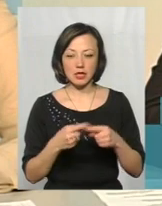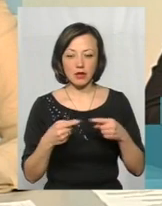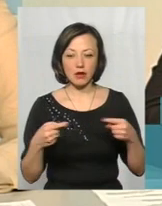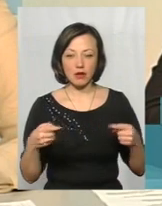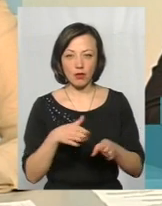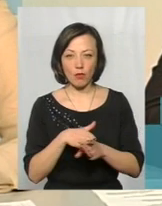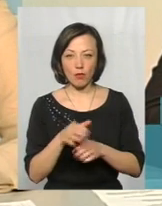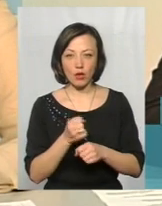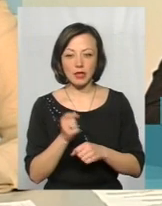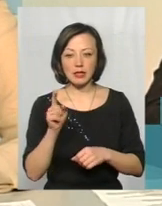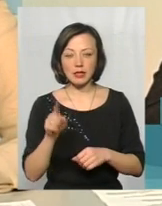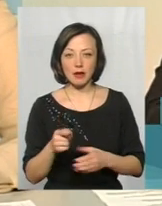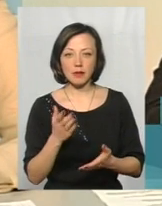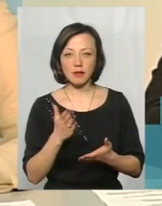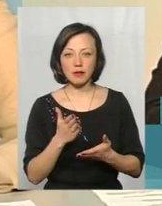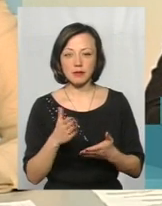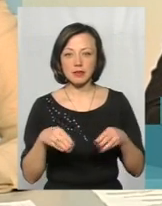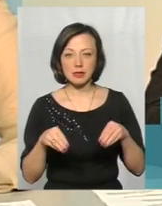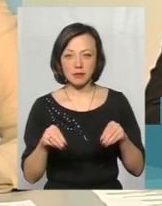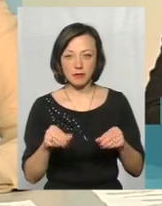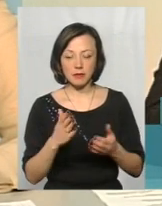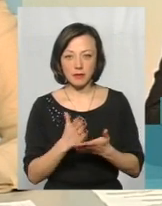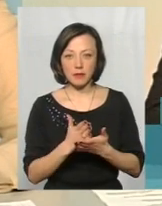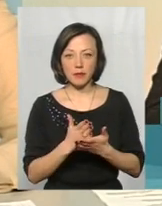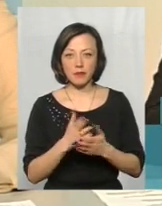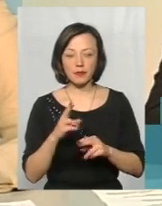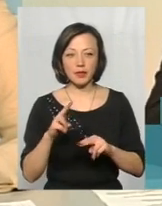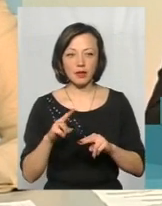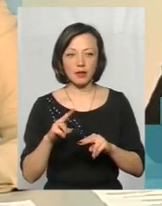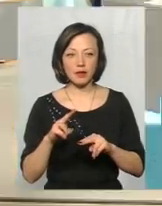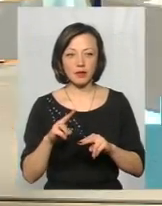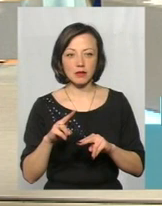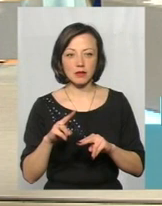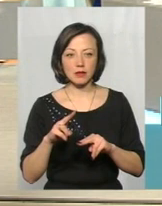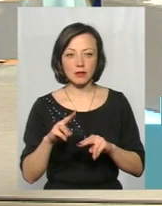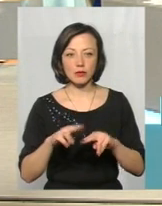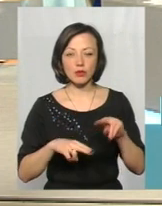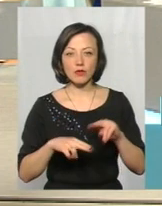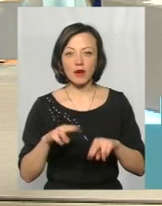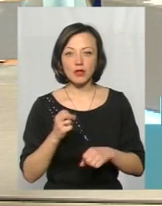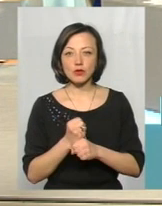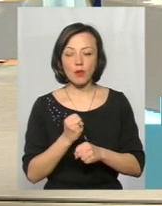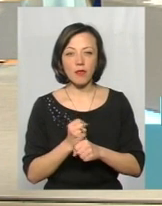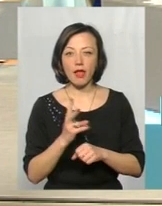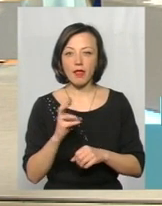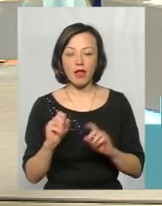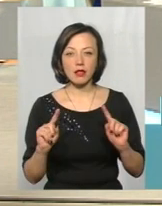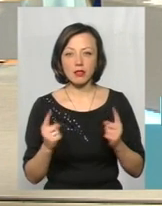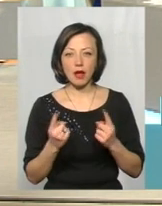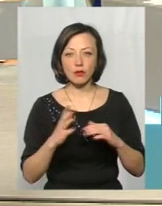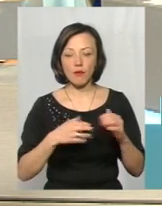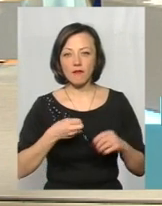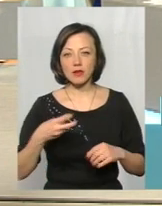що там є земля, бутування зроблено не надто, я б сказав,